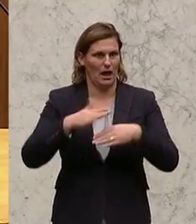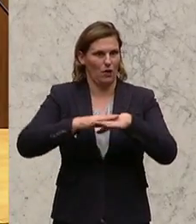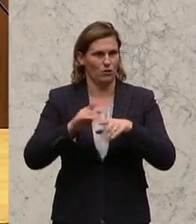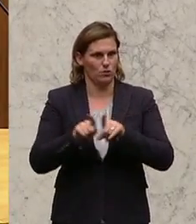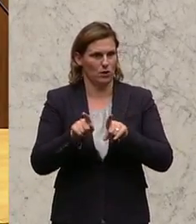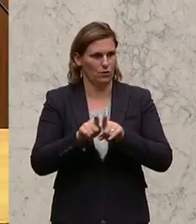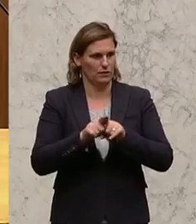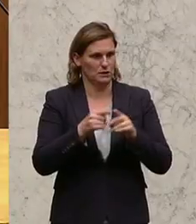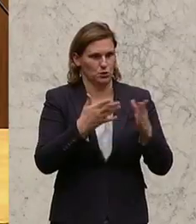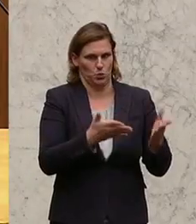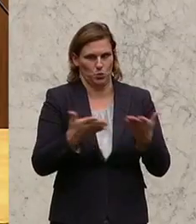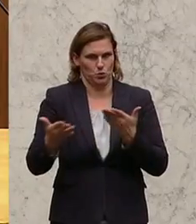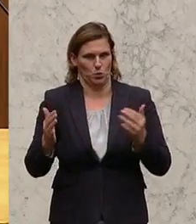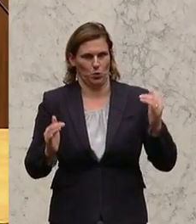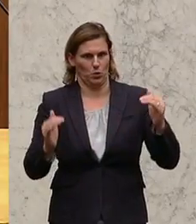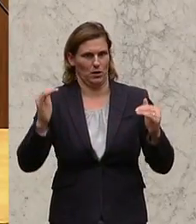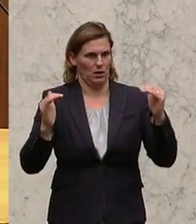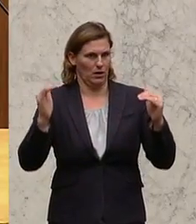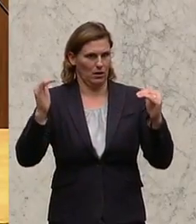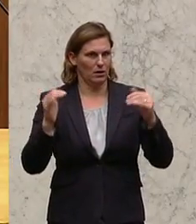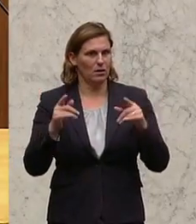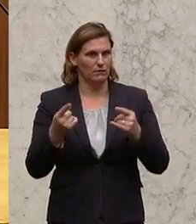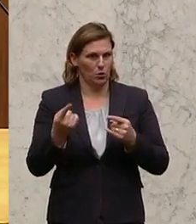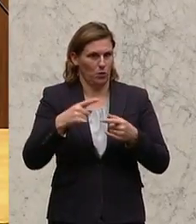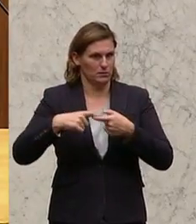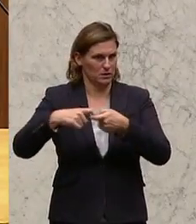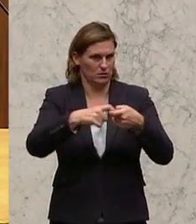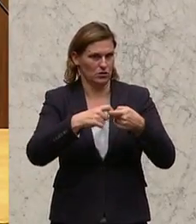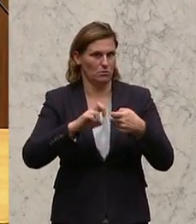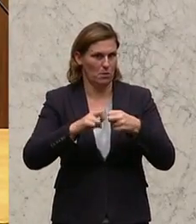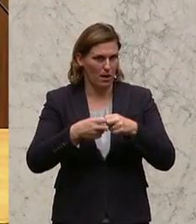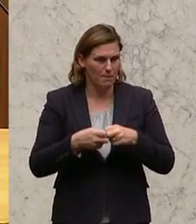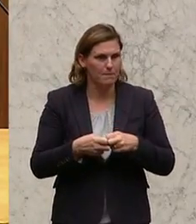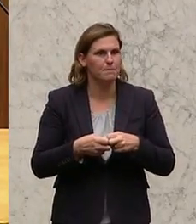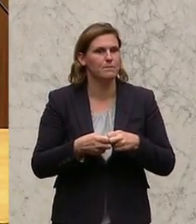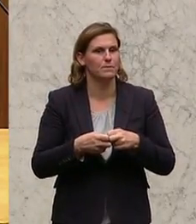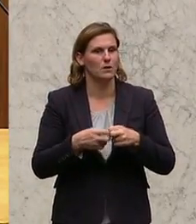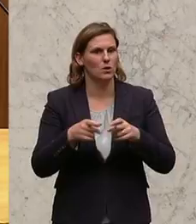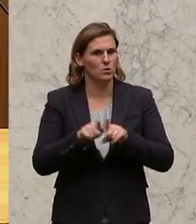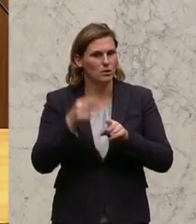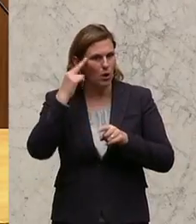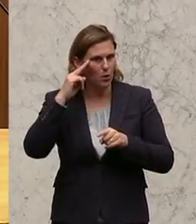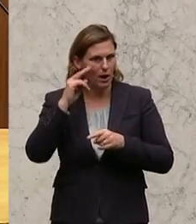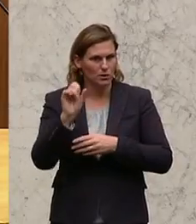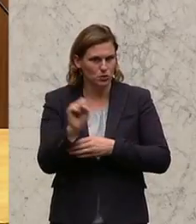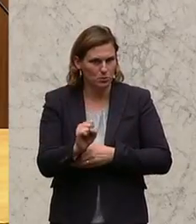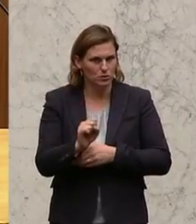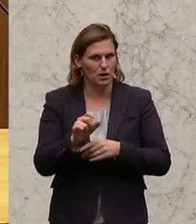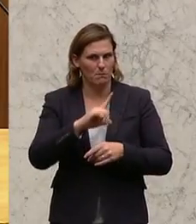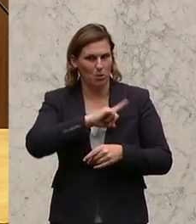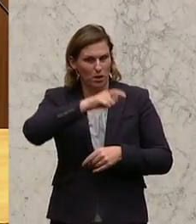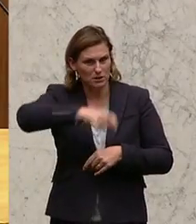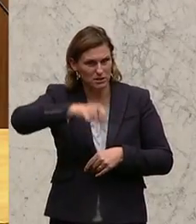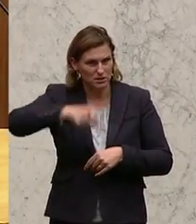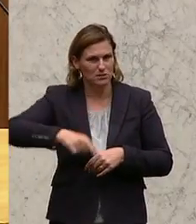zunehmend auch ein Problem in unserer Gesellschaft. Und meine sehr verehrten Damen und Herren, Innenminister Wolfgang Sobotka und unsere Polizistinnen und Polizisten